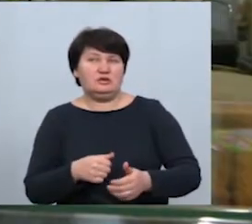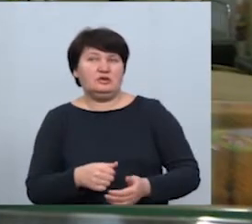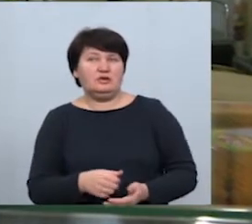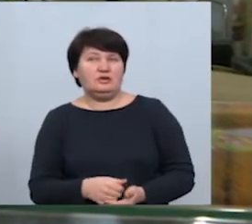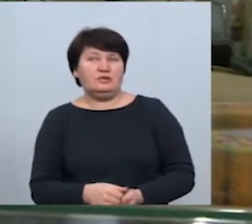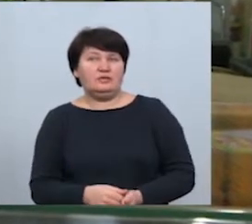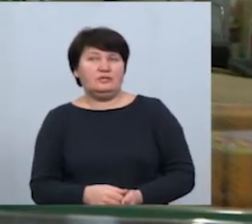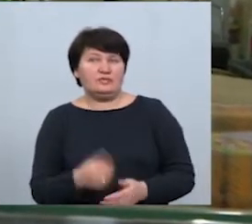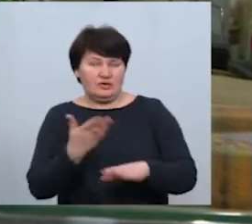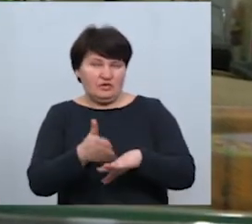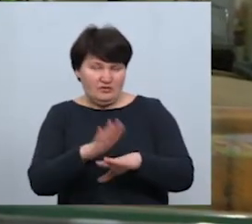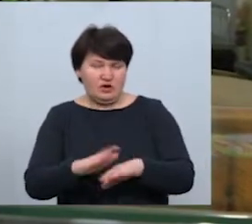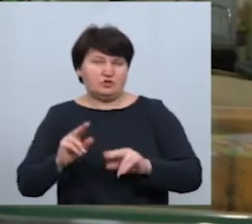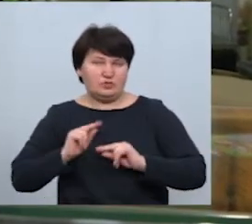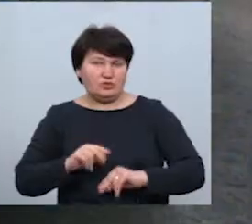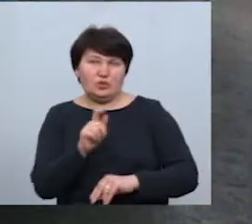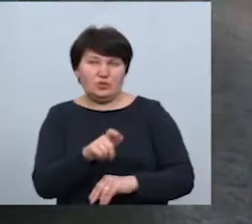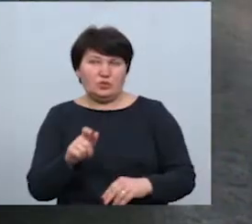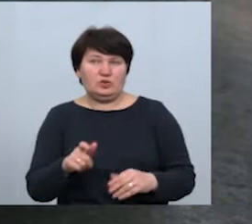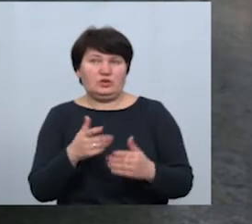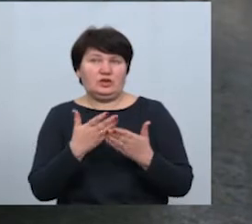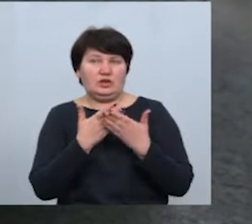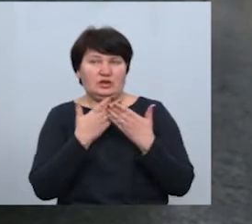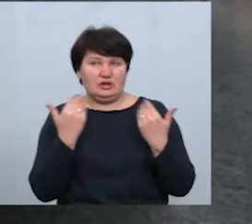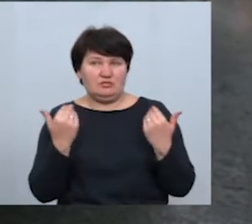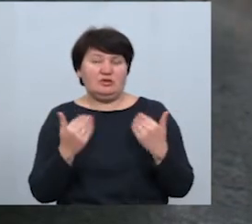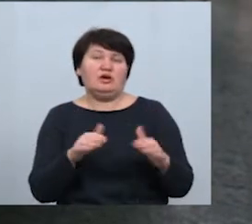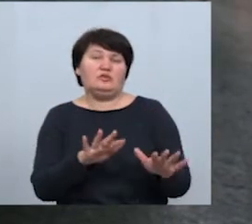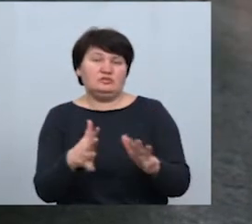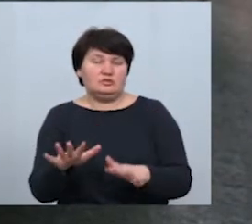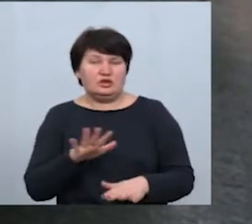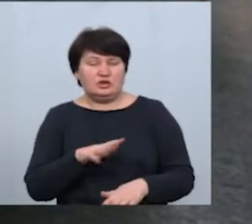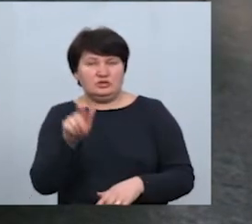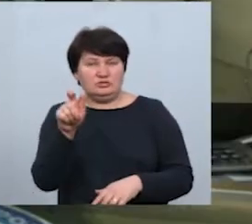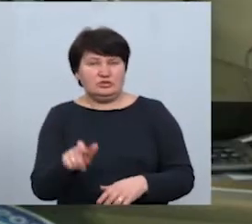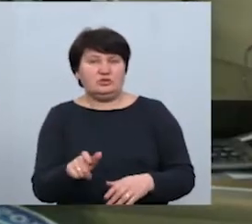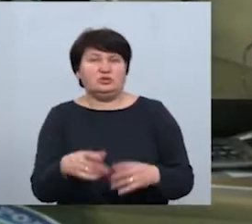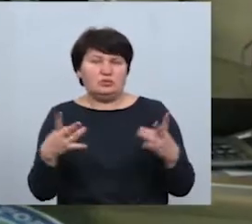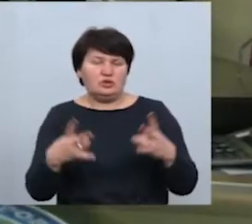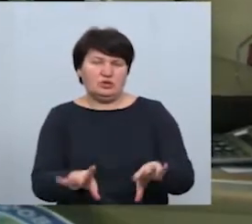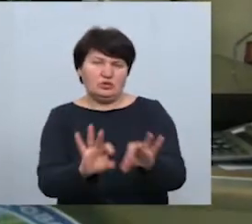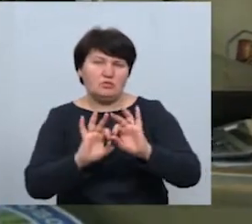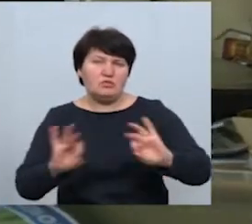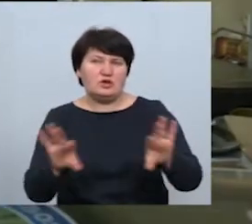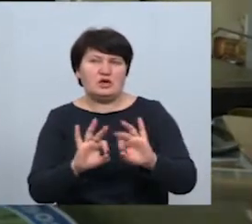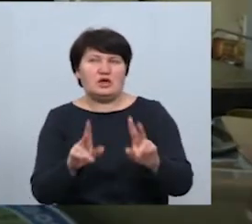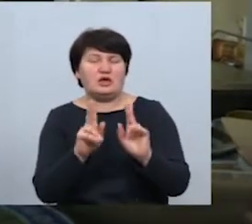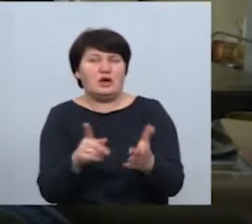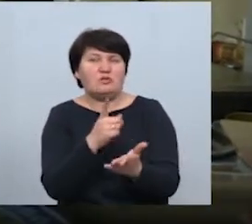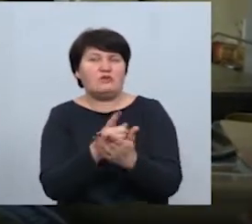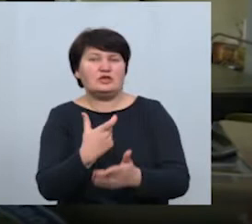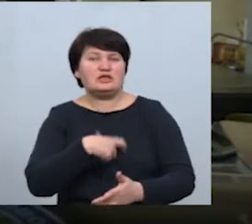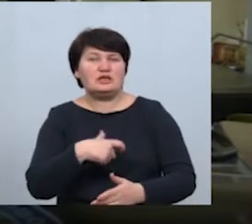Важко працюється, людей немає. Траплялися такі покупці, яким потрібно пояснювати, як вони повинні себе